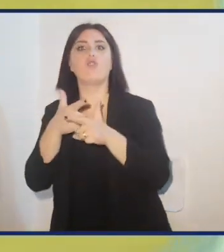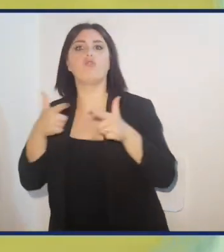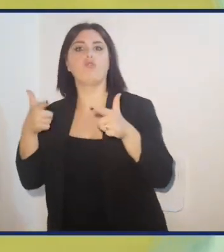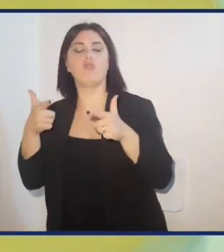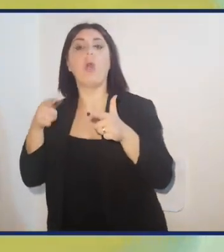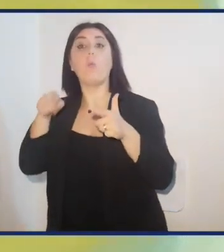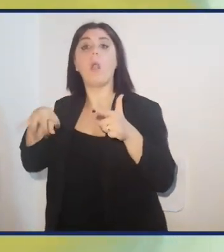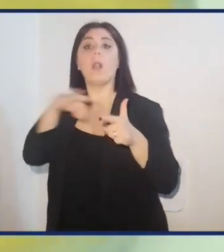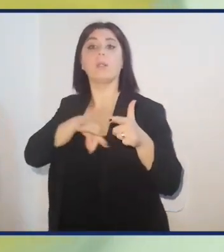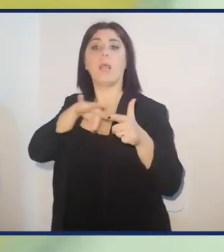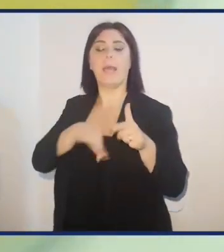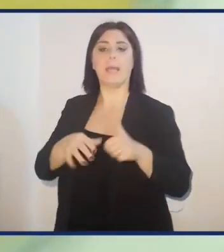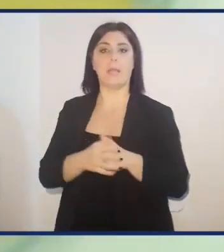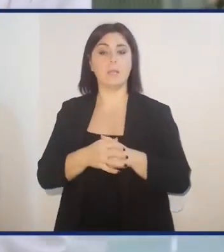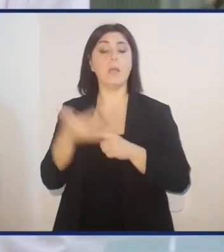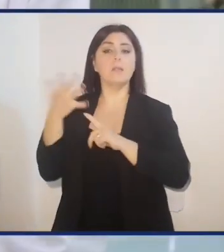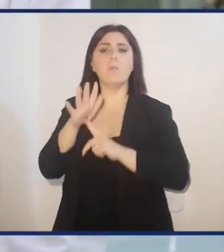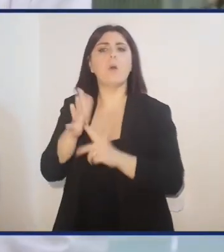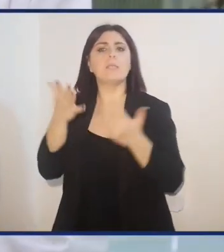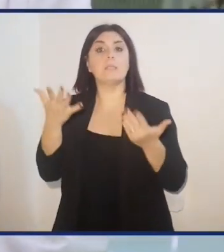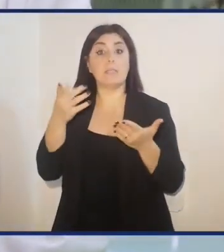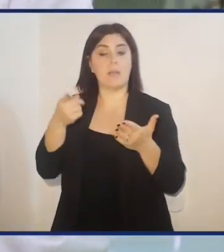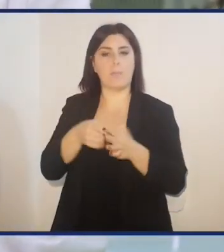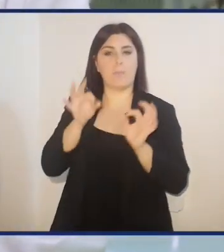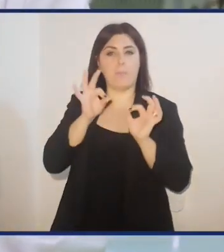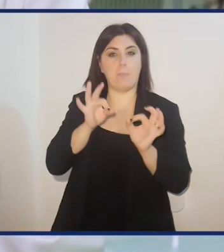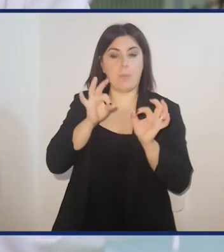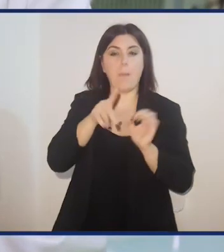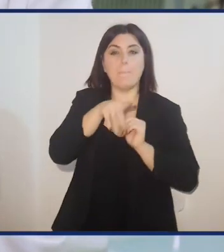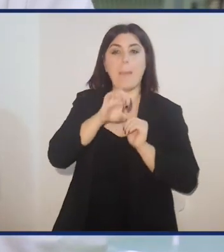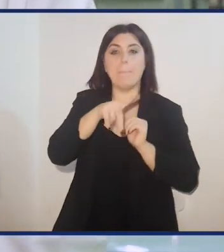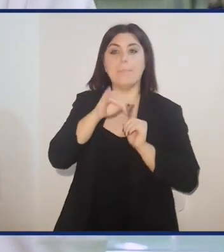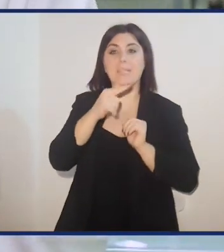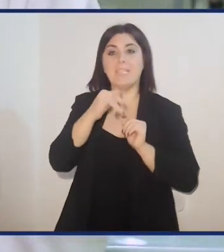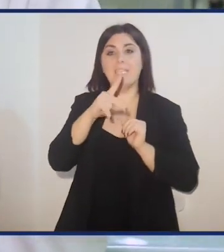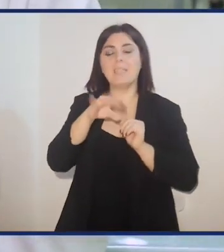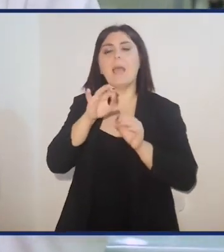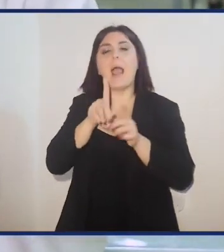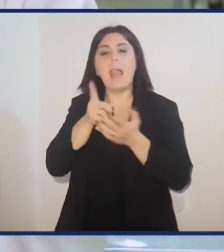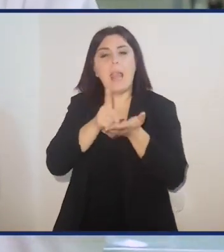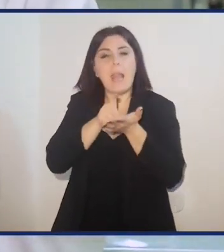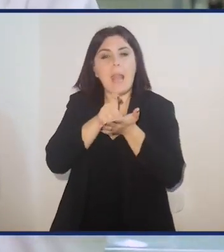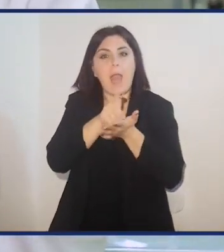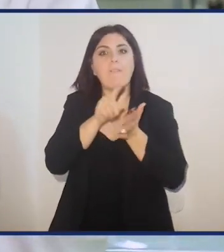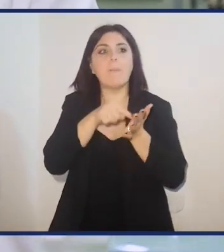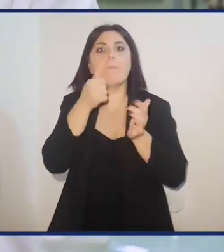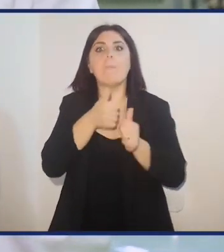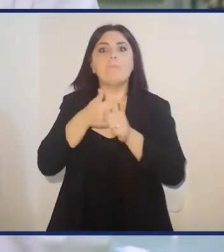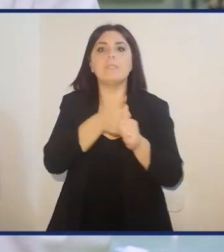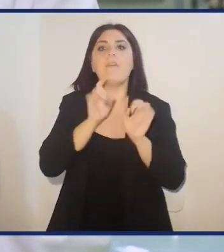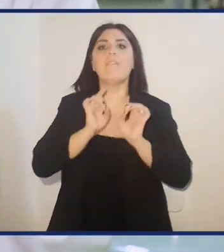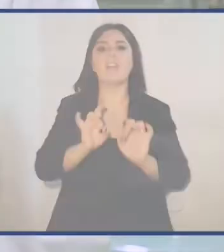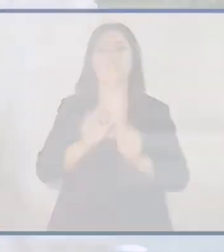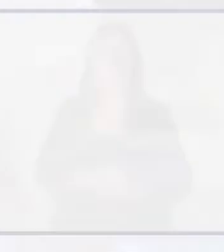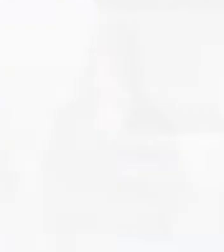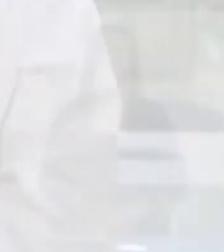batteri sul terreno di coltura, a dimostrazione dell'avvenuta espressione dei peptidi nelle larve in